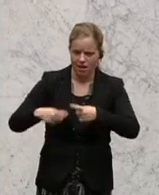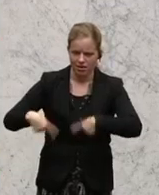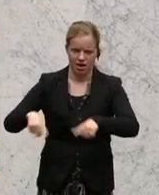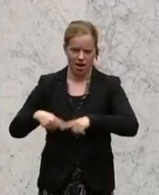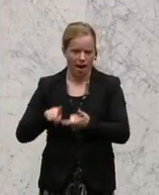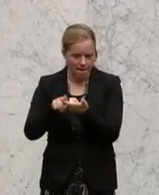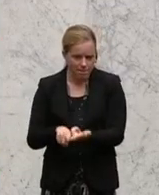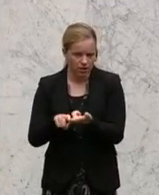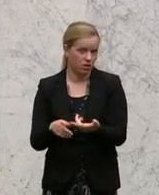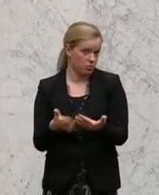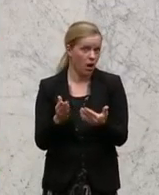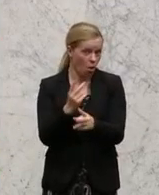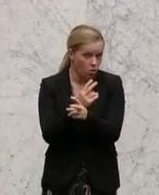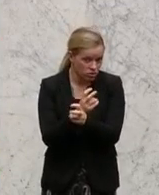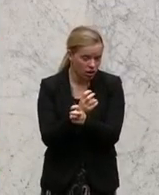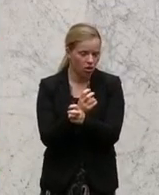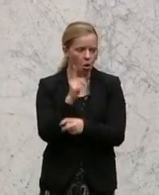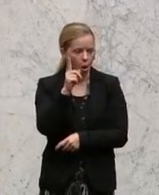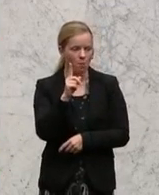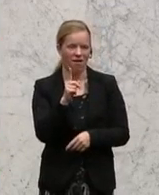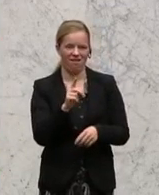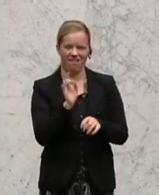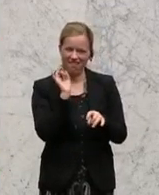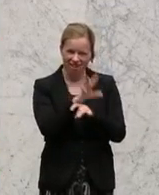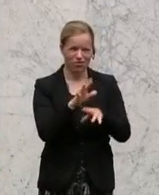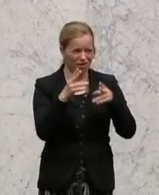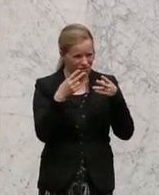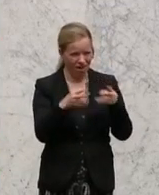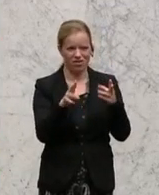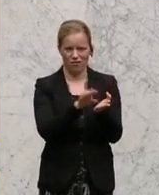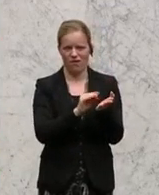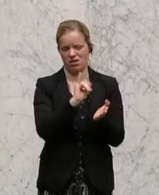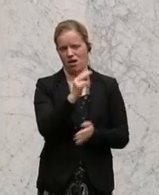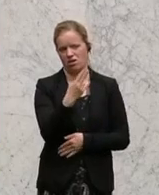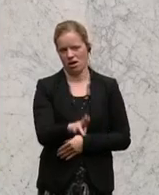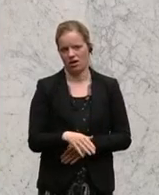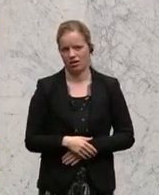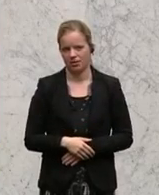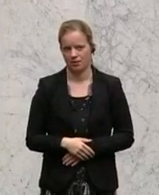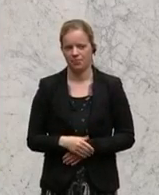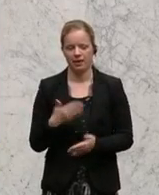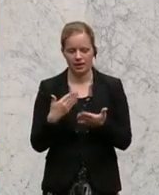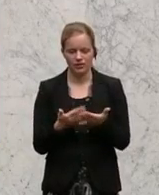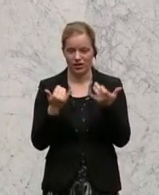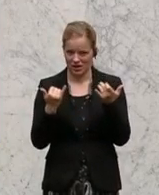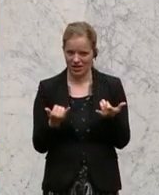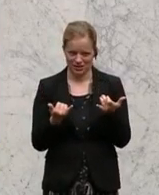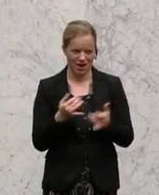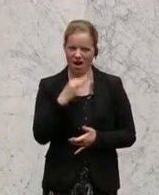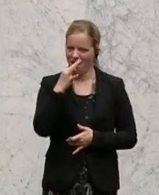Gift weiter in Einsatz ist oder nicht. Und, Herr Minister, da komme ich zu der entscheidenden offenen Frage in der